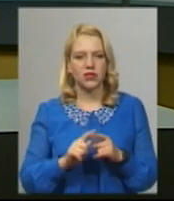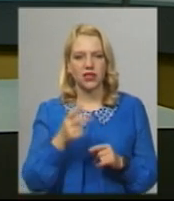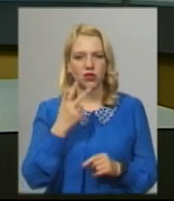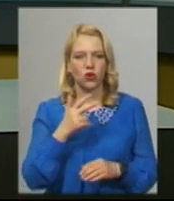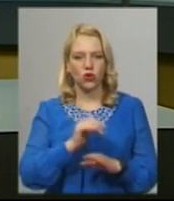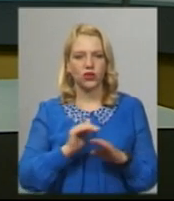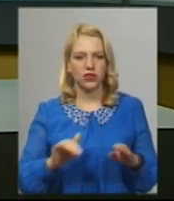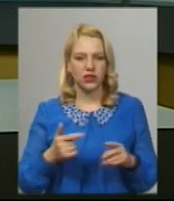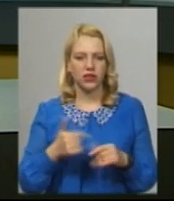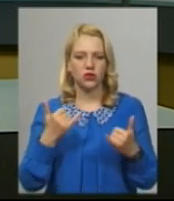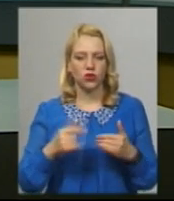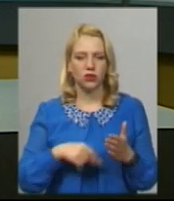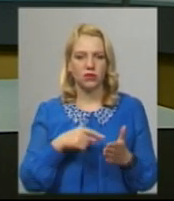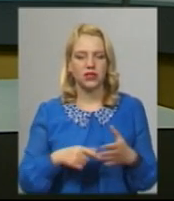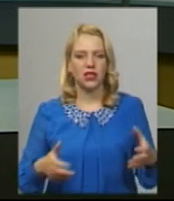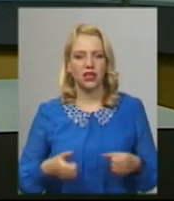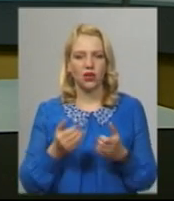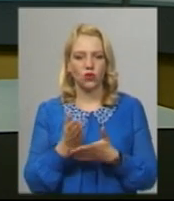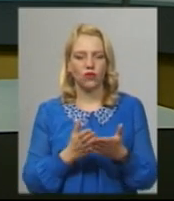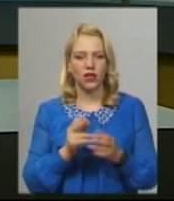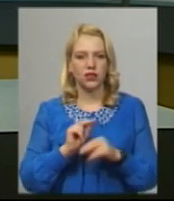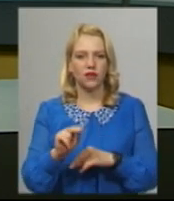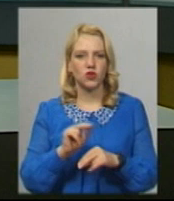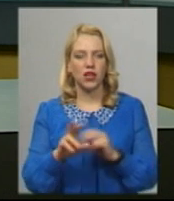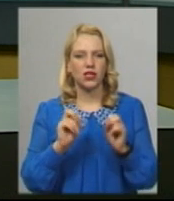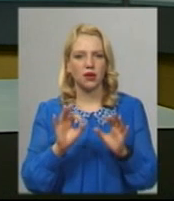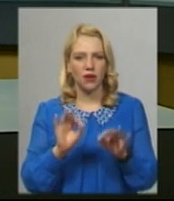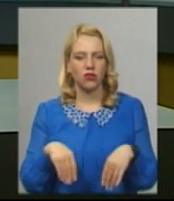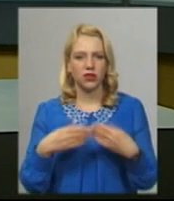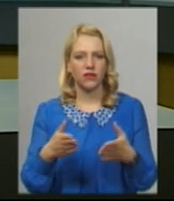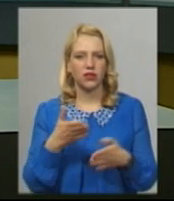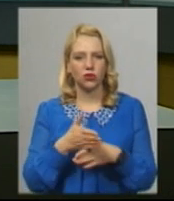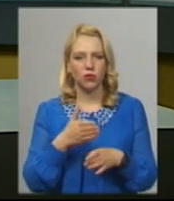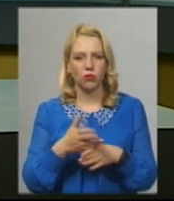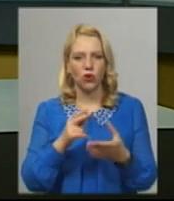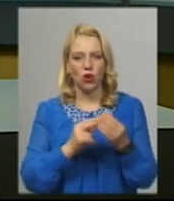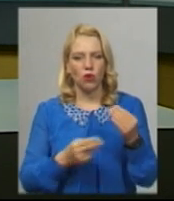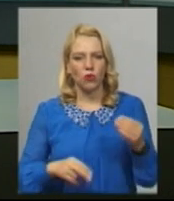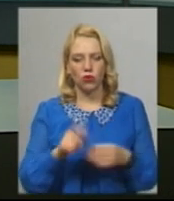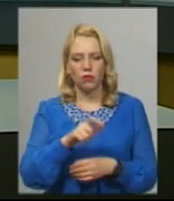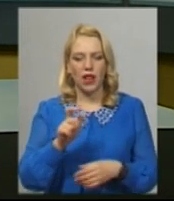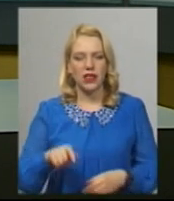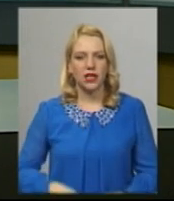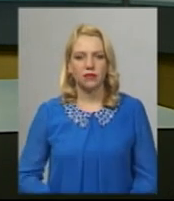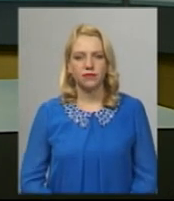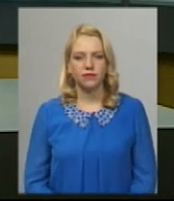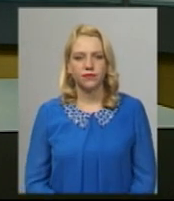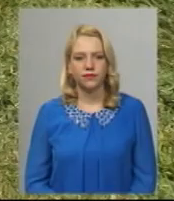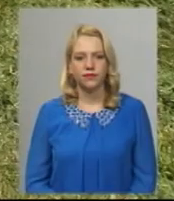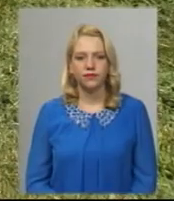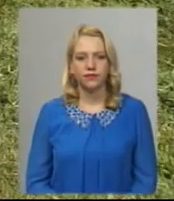діти. Сьогодні міські рятувальники навчали працівників, як правильно надавати допомогу потопельникам Подробиці далі в сюжеті